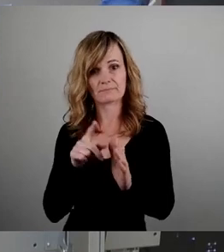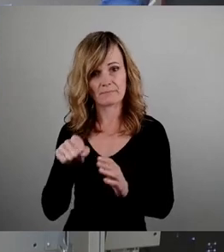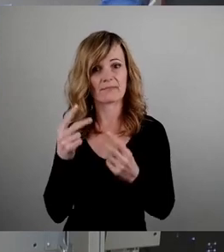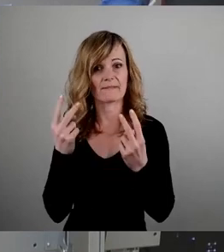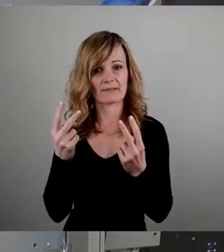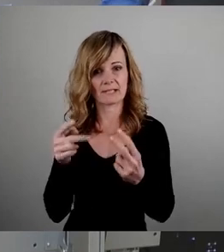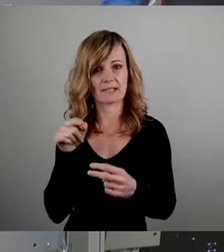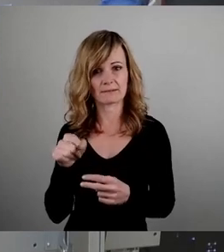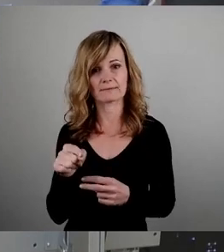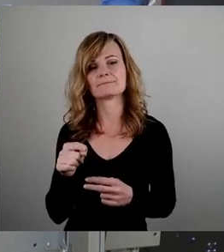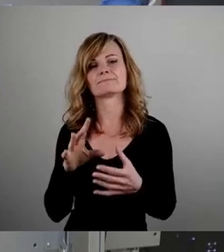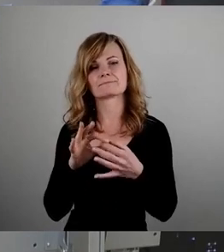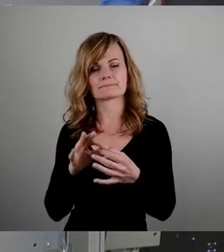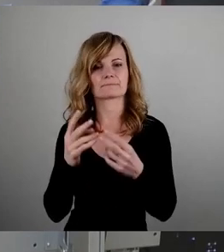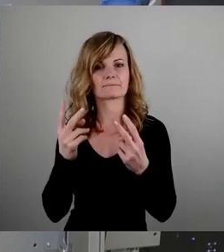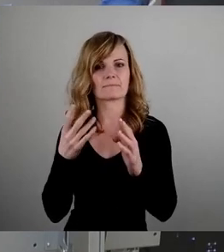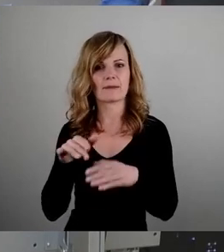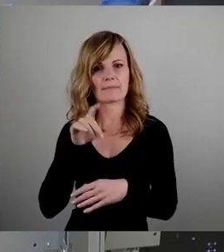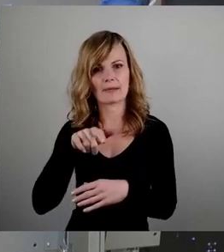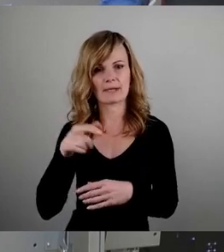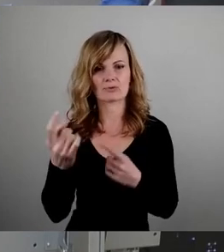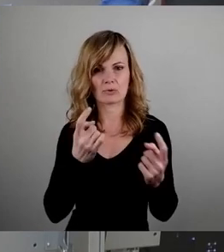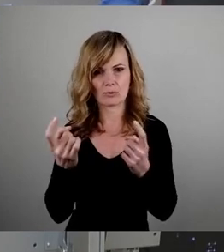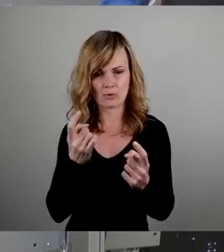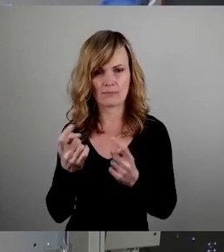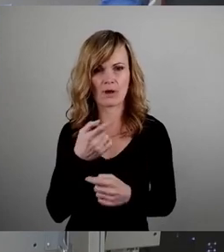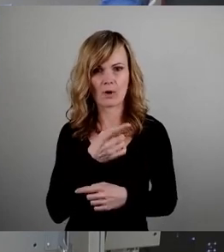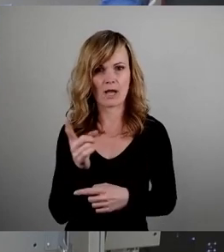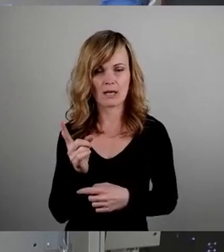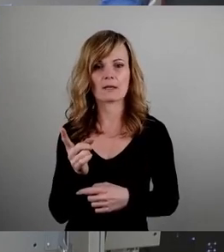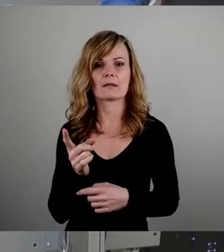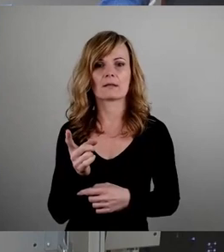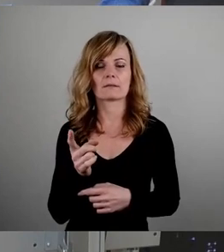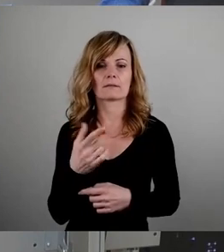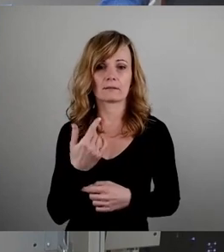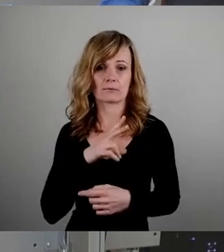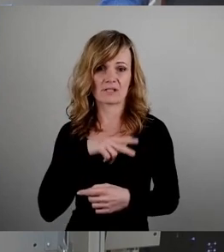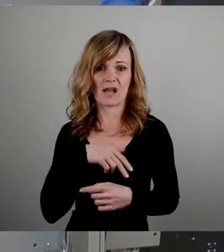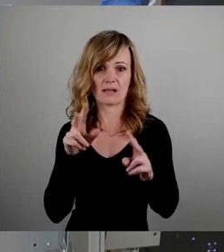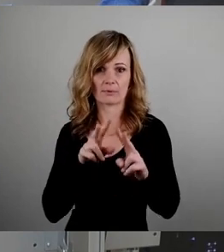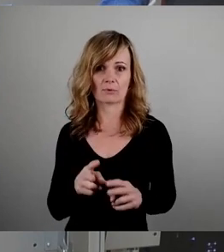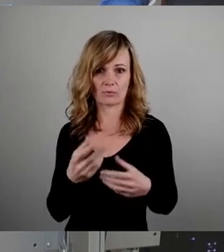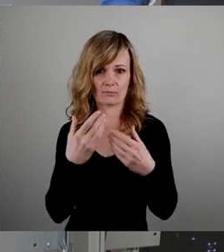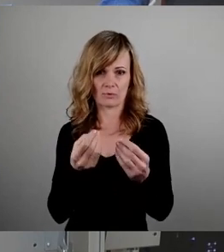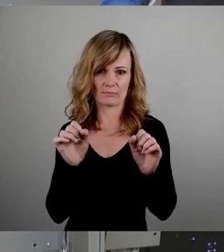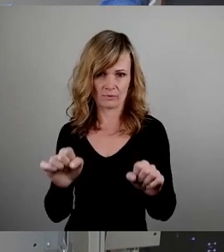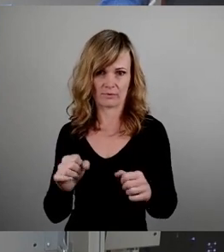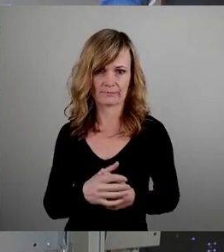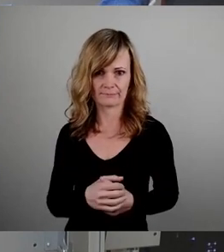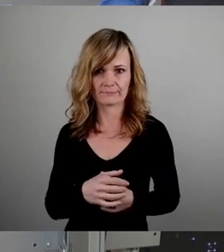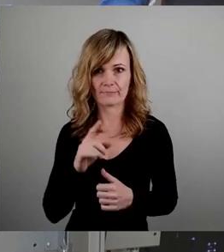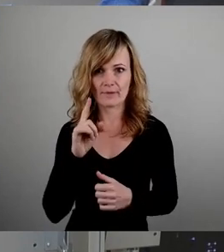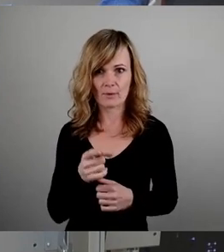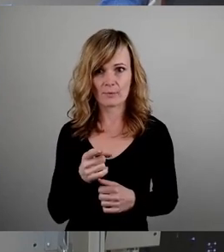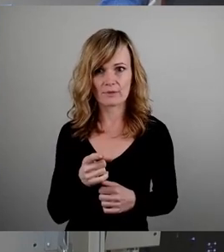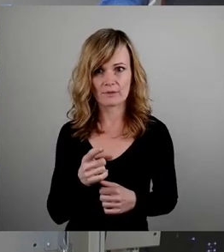dass es hier darum geht, dass eben mehr Menschen, die hierher kommen, auch alle adäquat eine soziale Betreuung erhalten können. Und neu